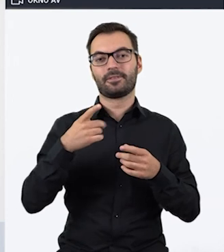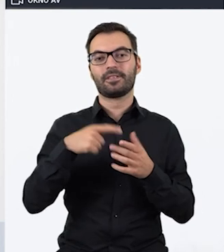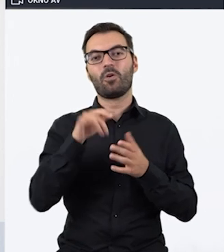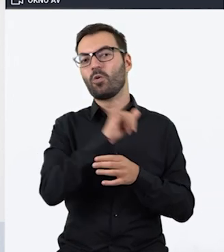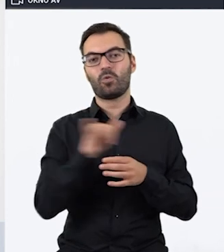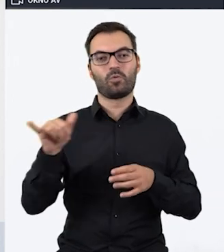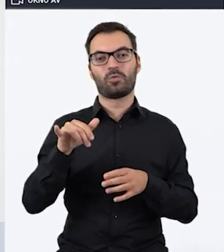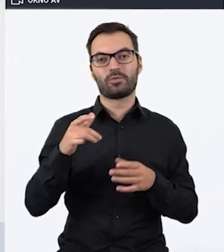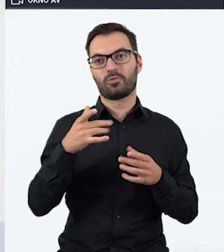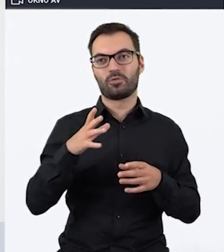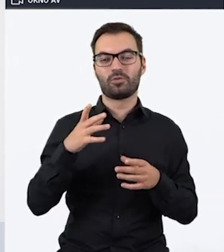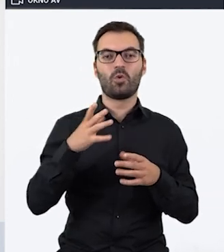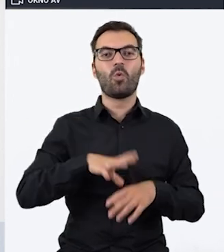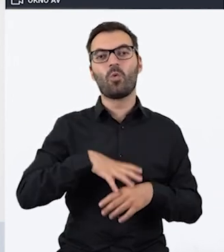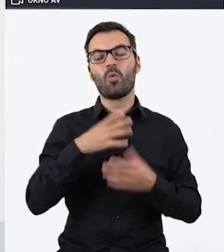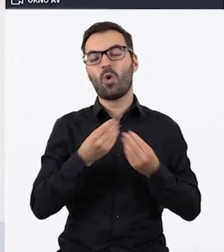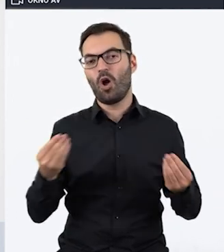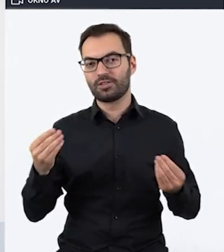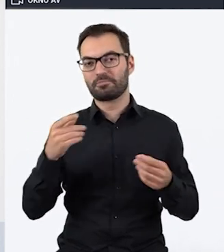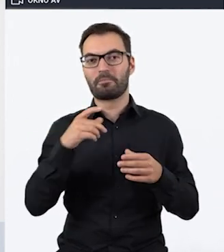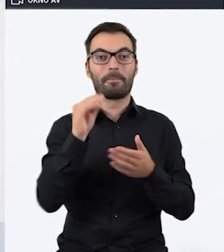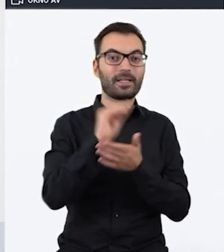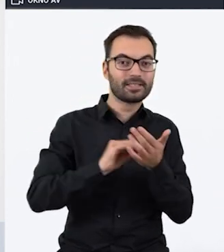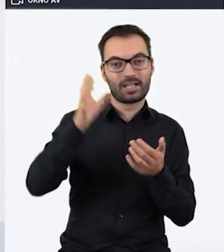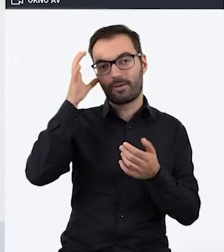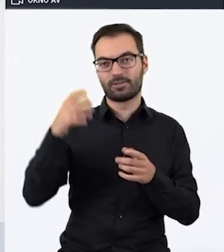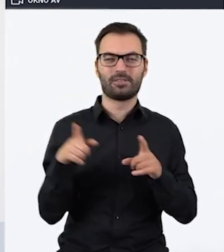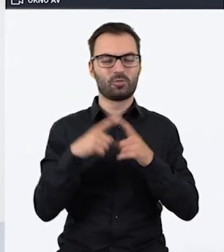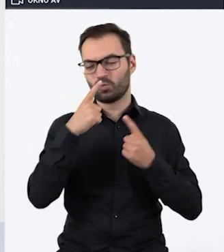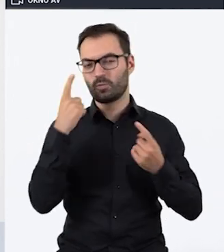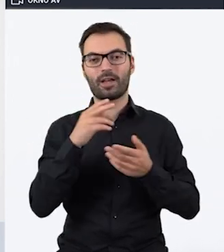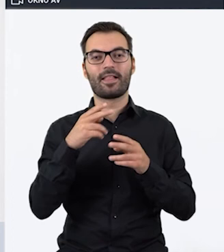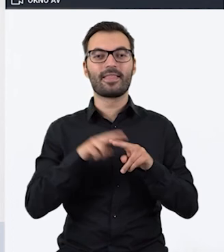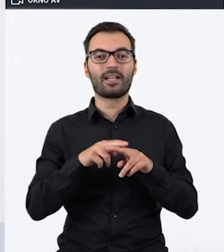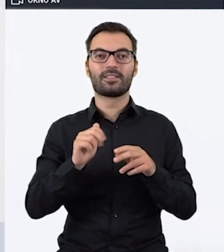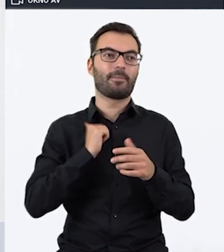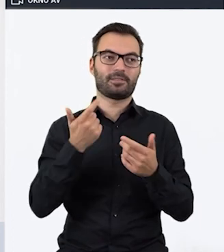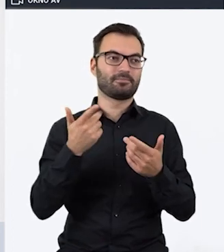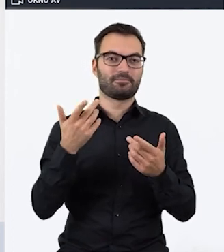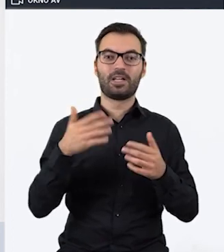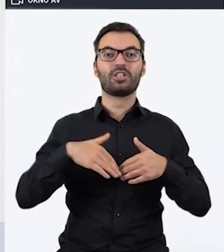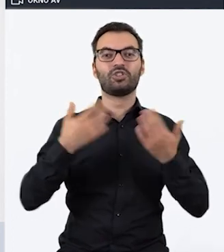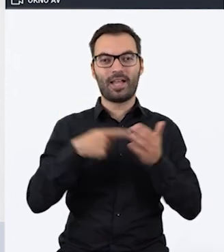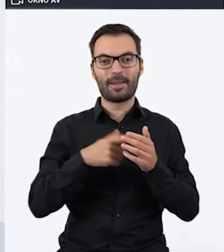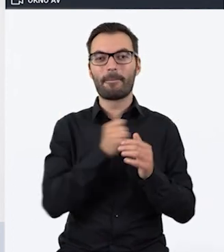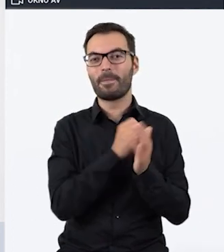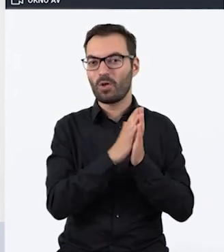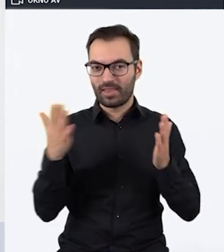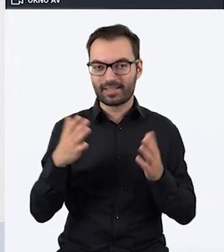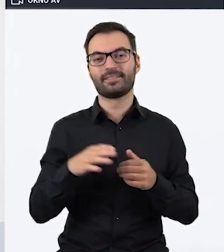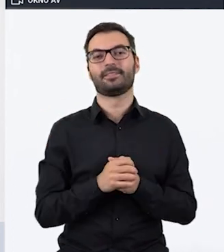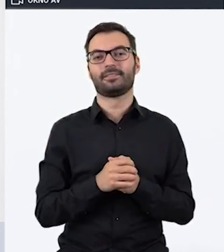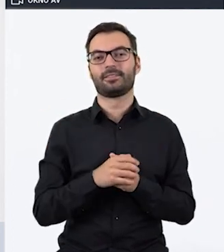urodzin pisarza lub pisarki. Jest to także świetne narzędzie, żeby na przykład obchodzić Dzień Biblioteki, żeby omówić w